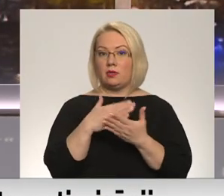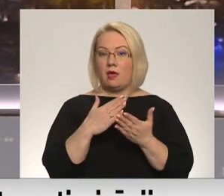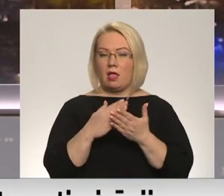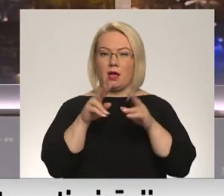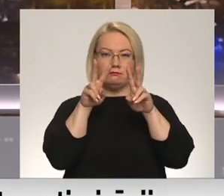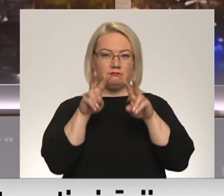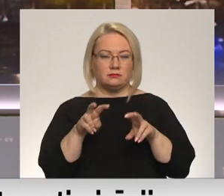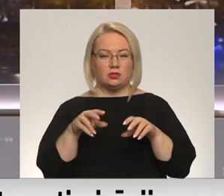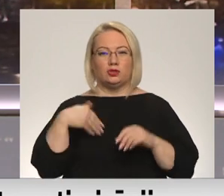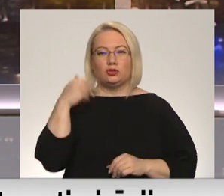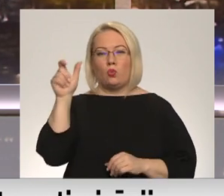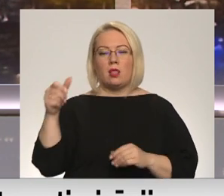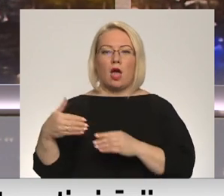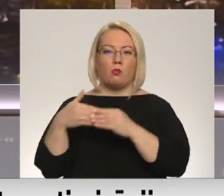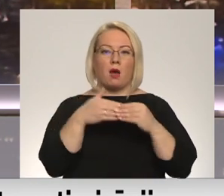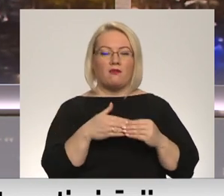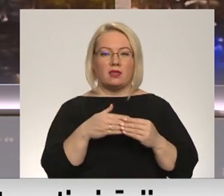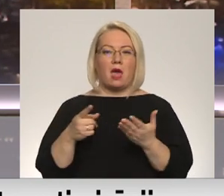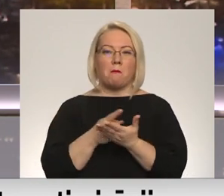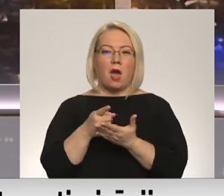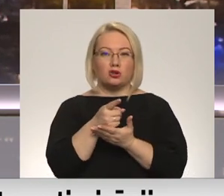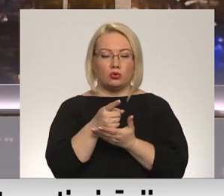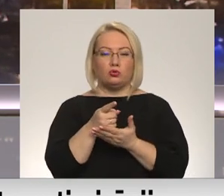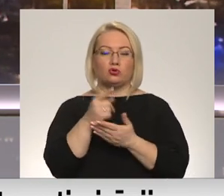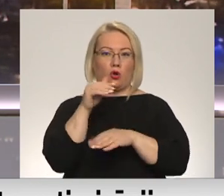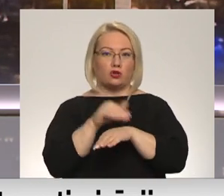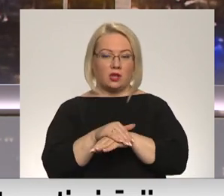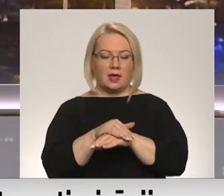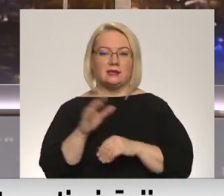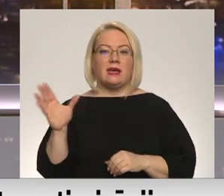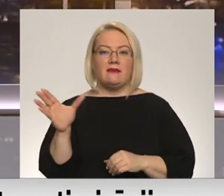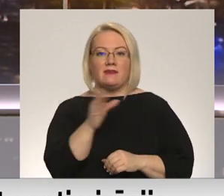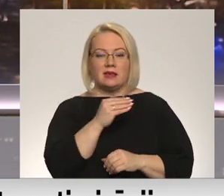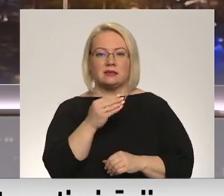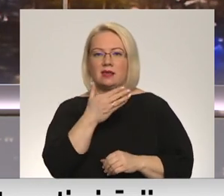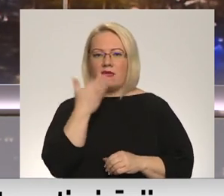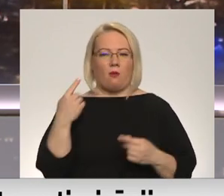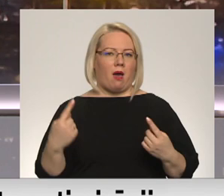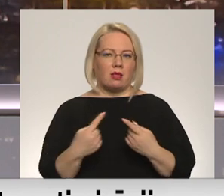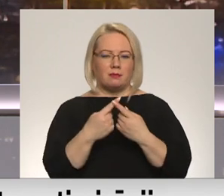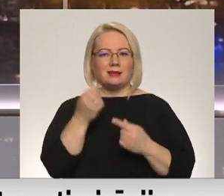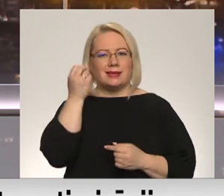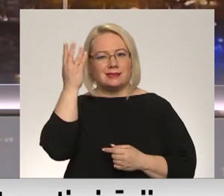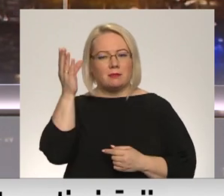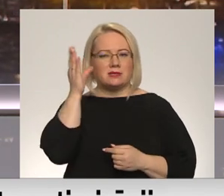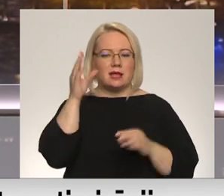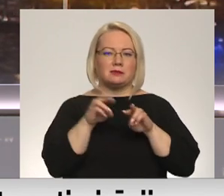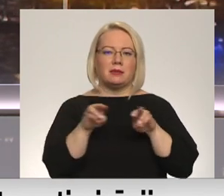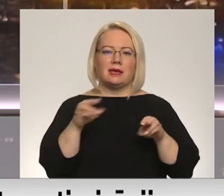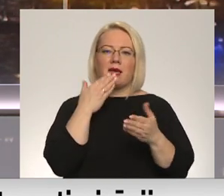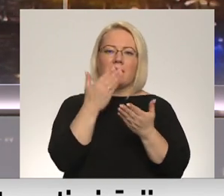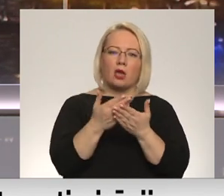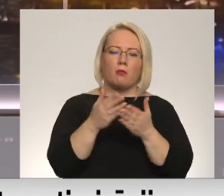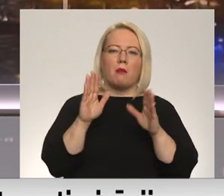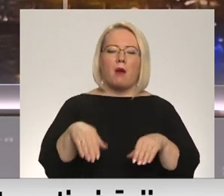izanalizējot skolānu pārvadāju maršrutus novadā, secinājusi, ka nevisi no tiem atbilst izglītības un zinātnes ministrijas ieteikumiem par